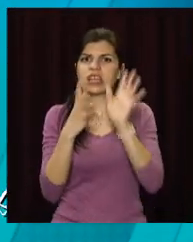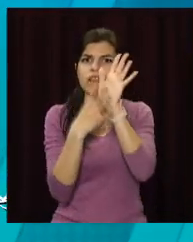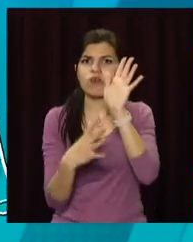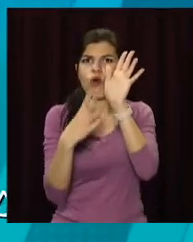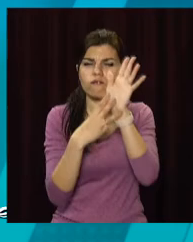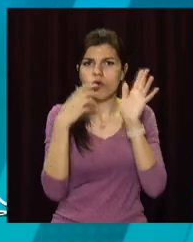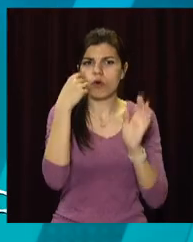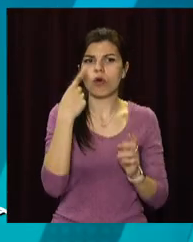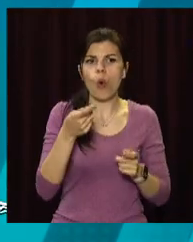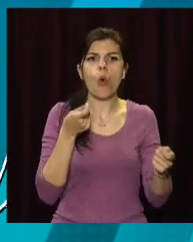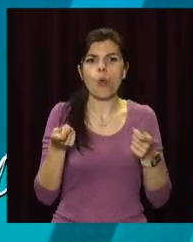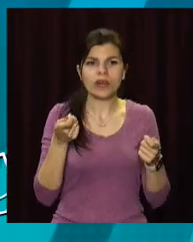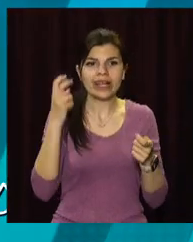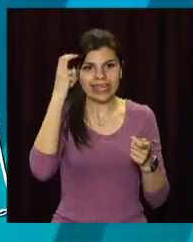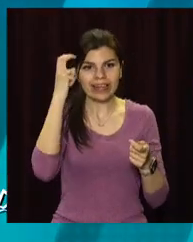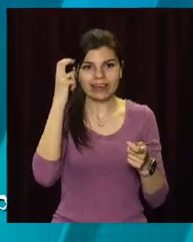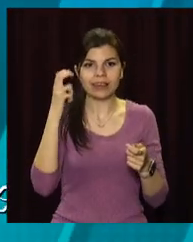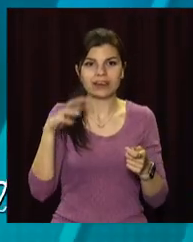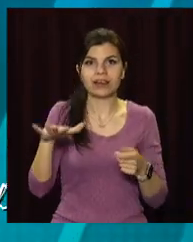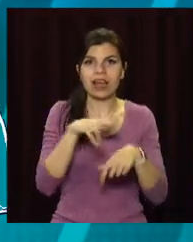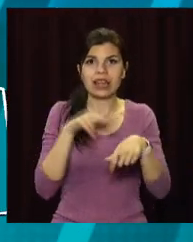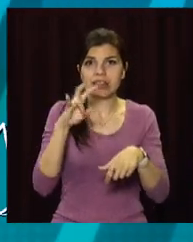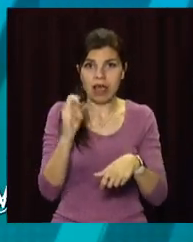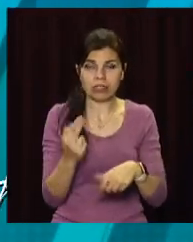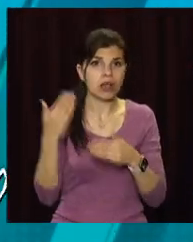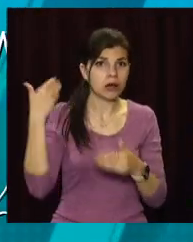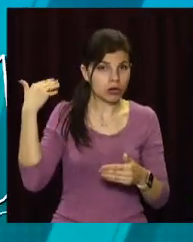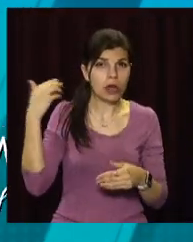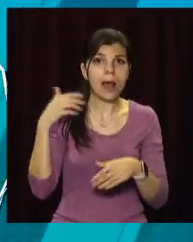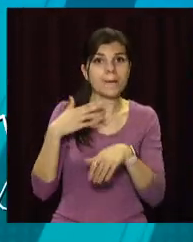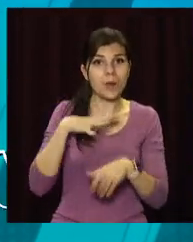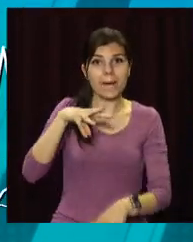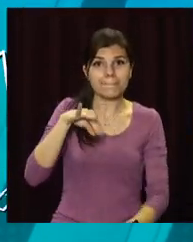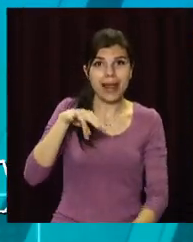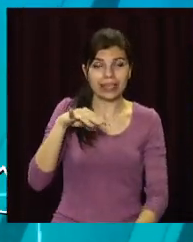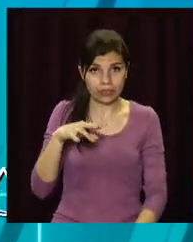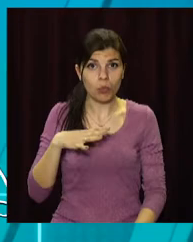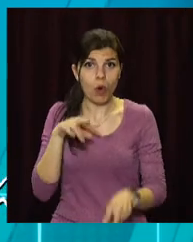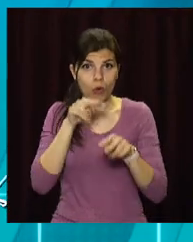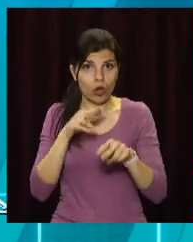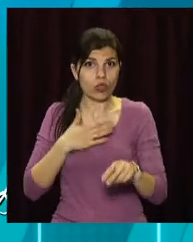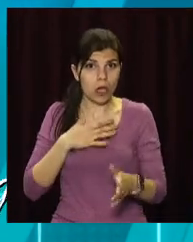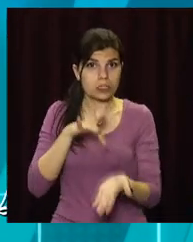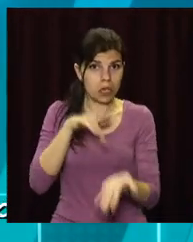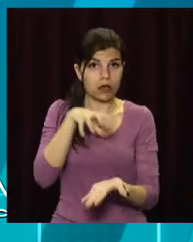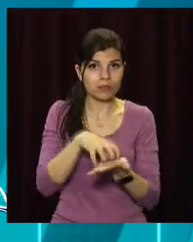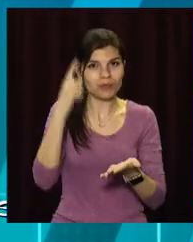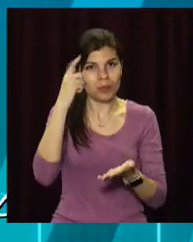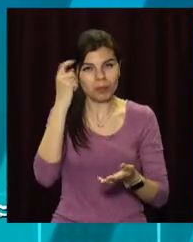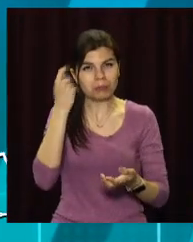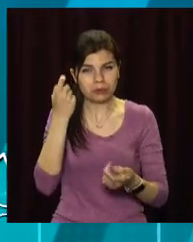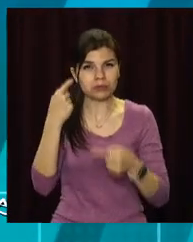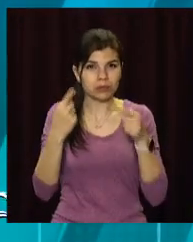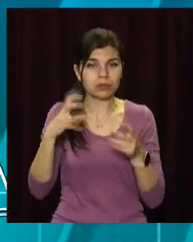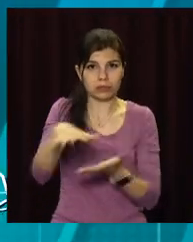управління національної поліції, раніше міліції, здійснювало охорону нашого центру. Лист про